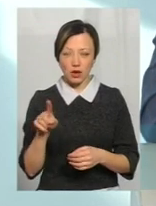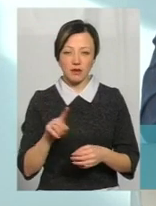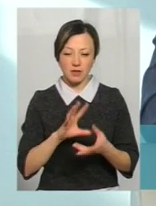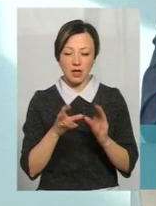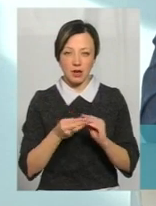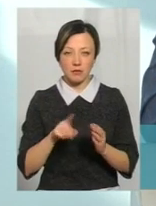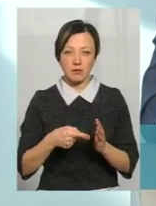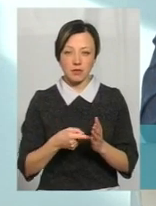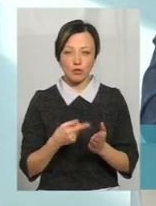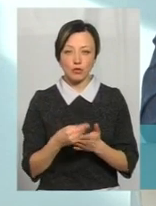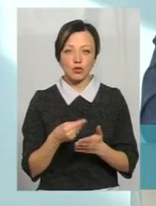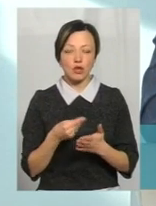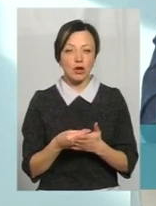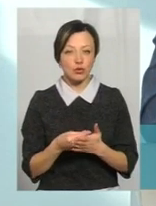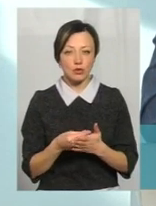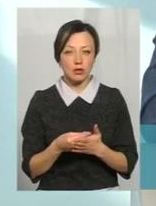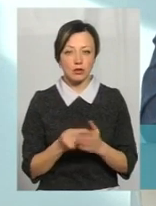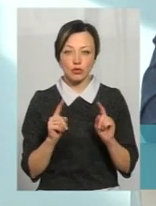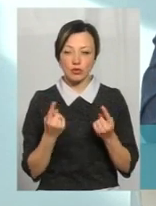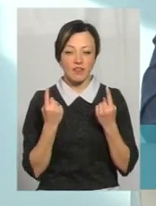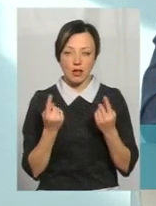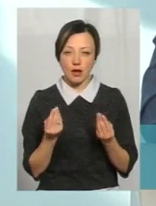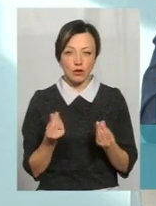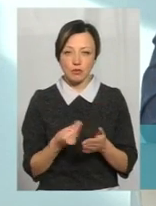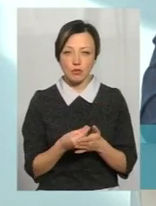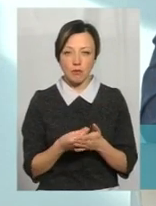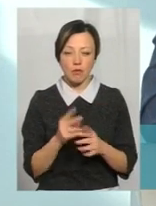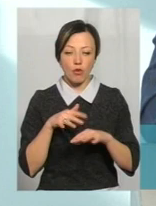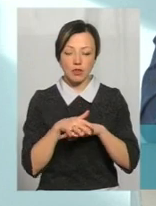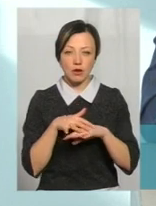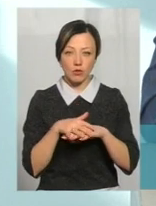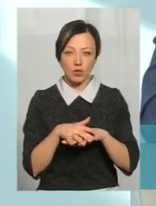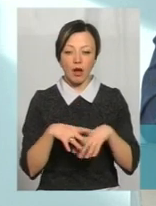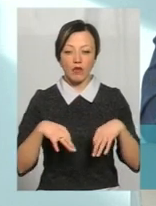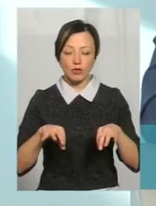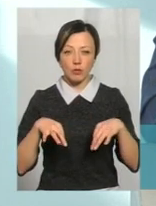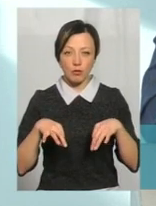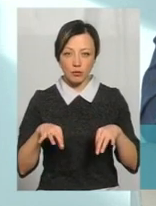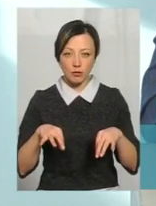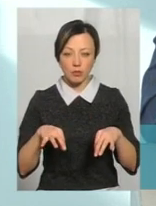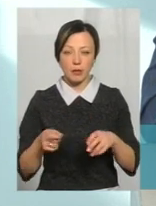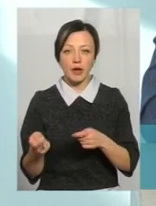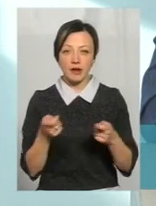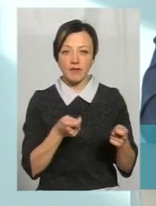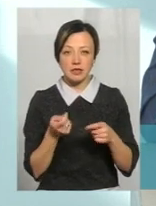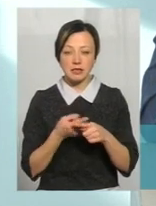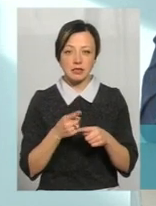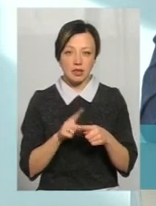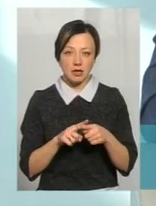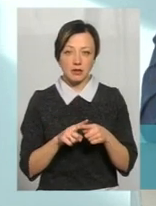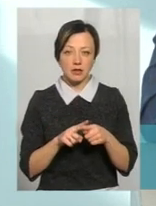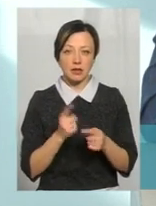міста, з міського бюджету, це дуже велика сума. По розрахунках, я кажу, автоперевезеннях це йде